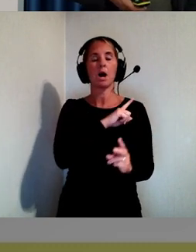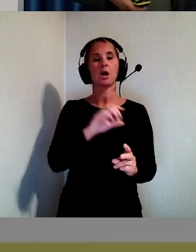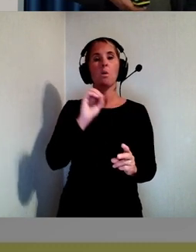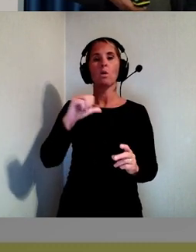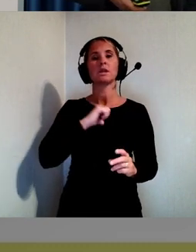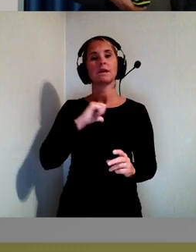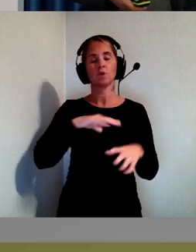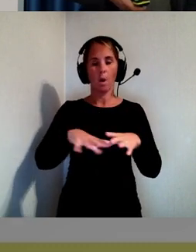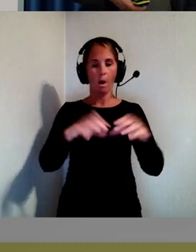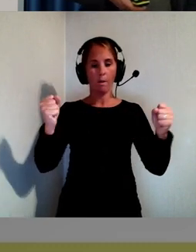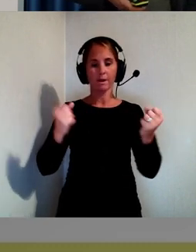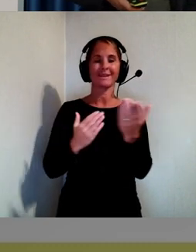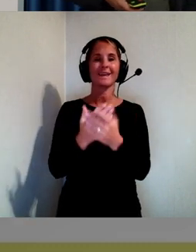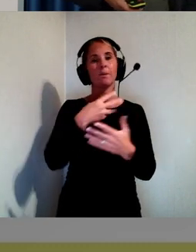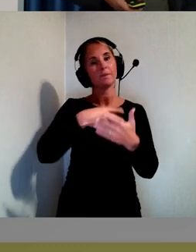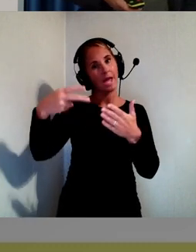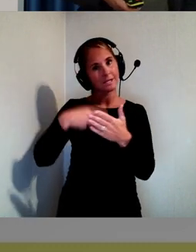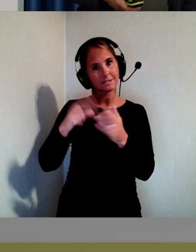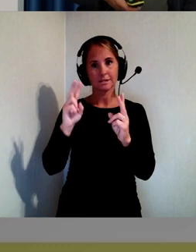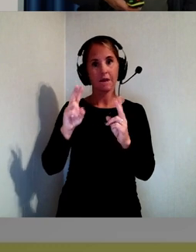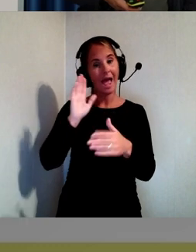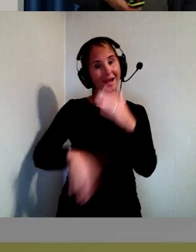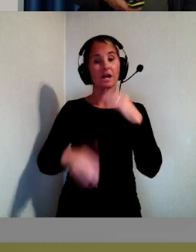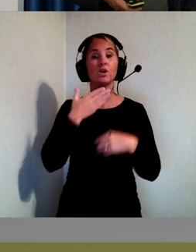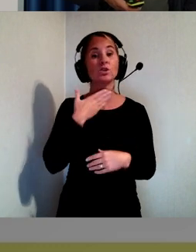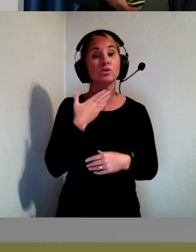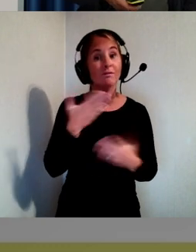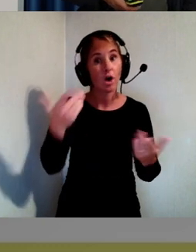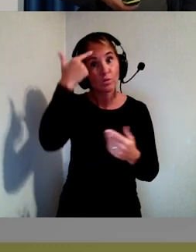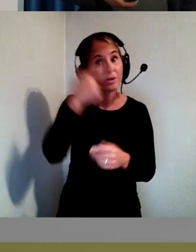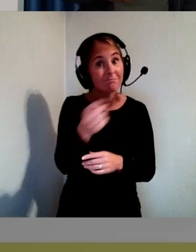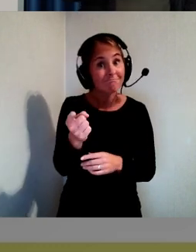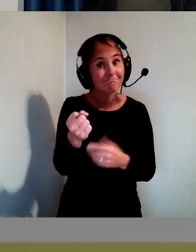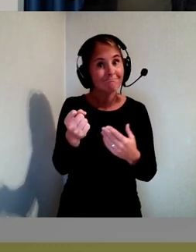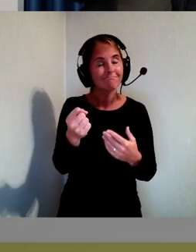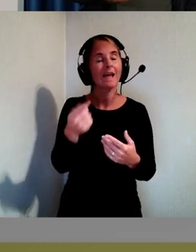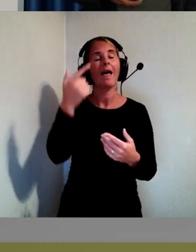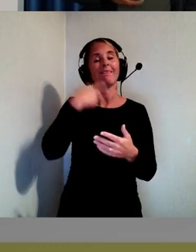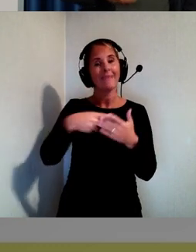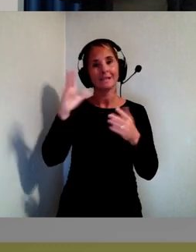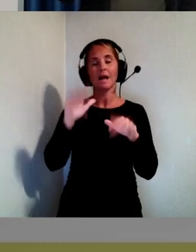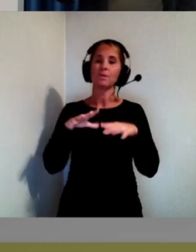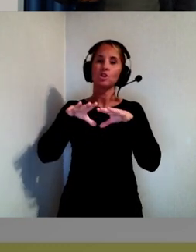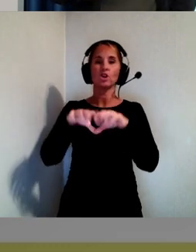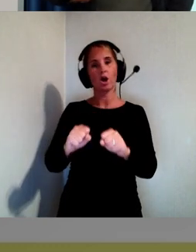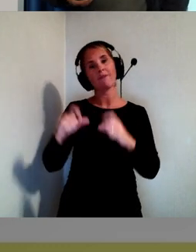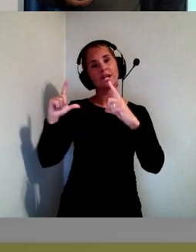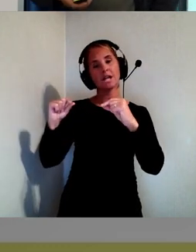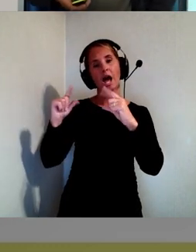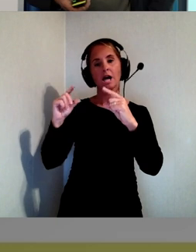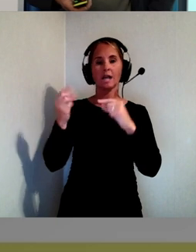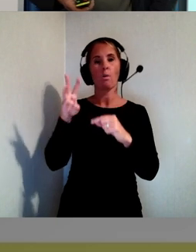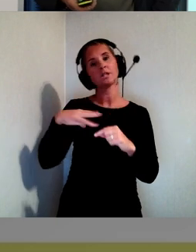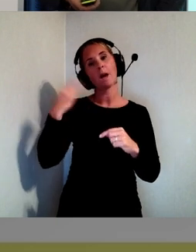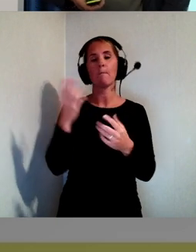röst. Vad tror ni om det? Med tanke på hur text har tagit över via chattar och Whatsapp och annat, så kanske